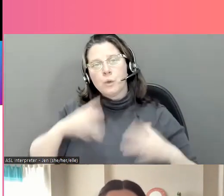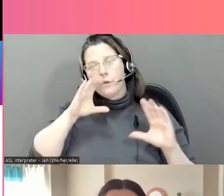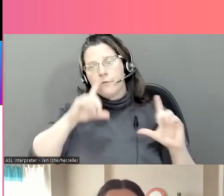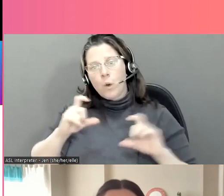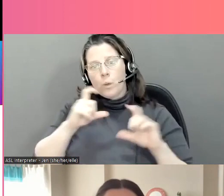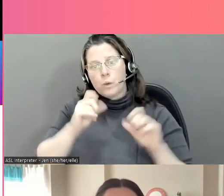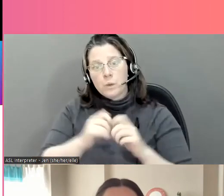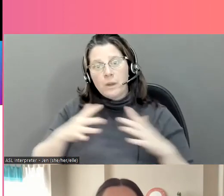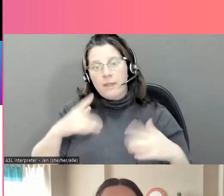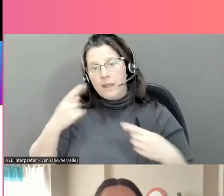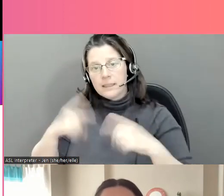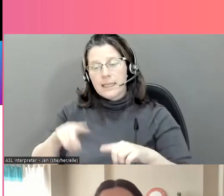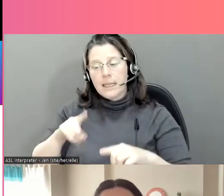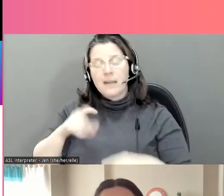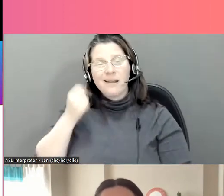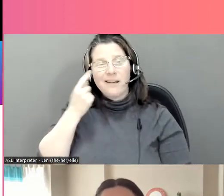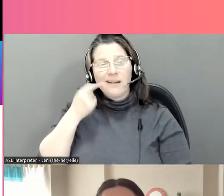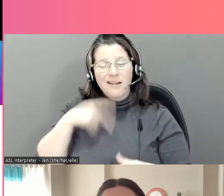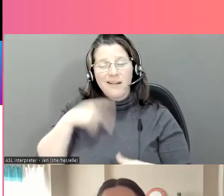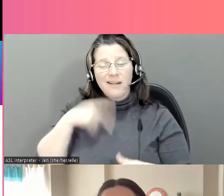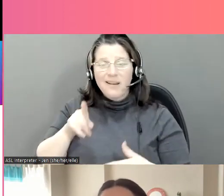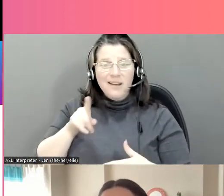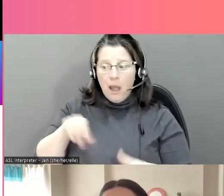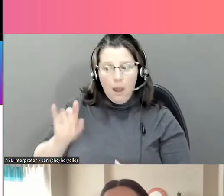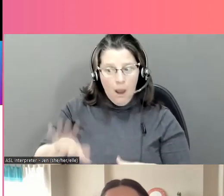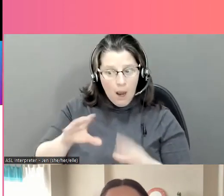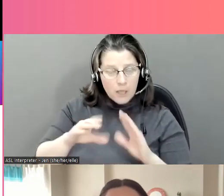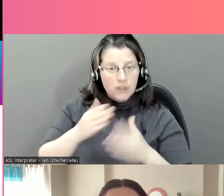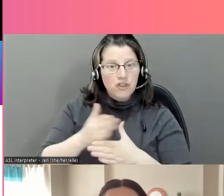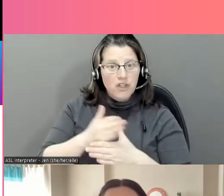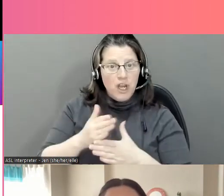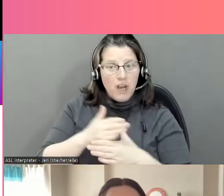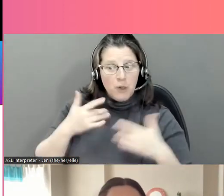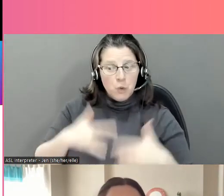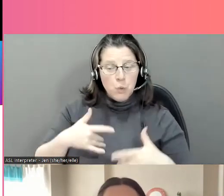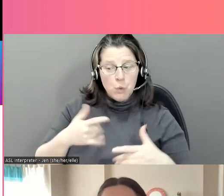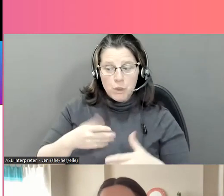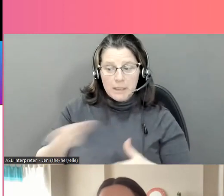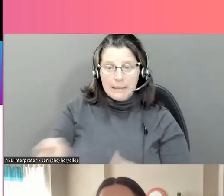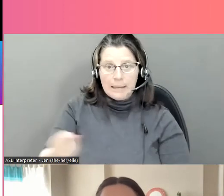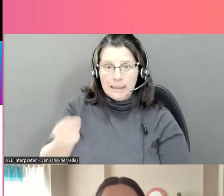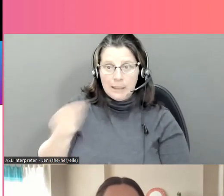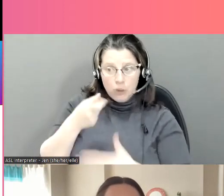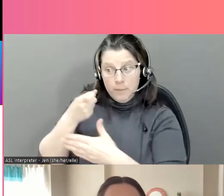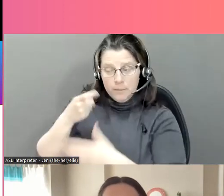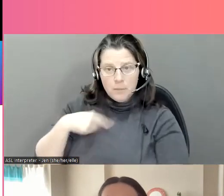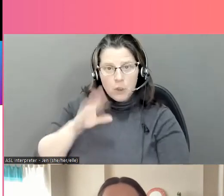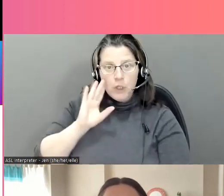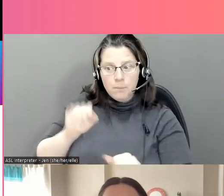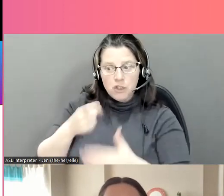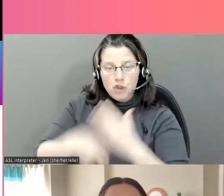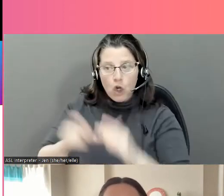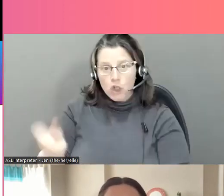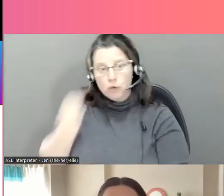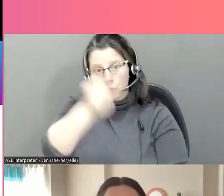les images des autres sans leur consensus? Cela veut dire qu'il ne faut pas partager son consensus parce qu'ils le font. Ils